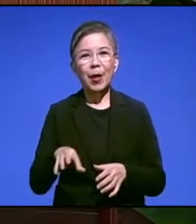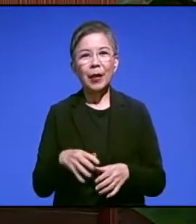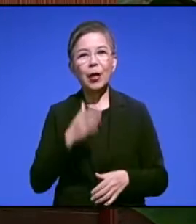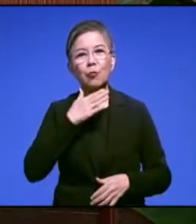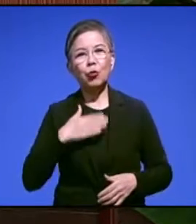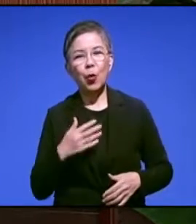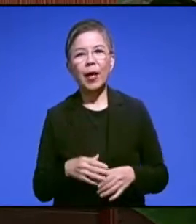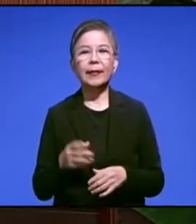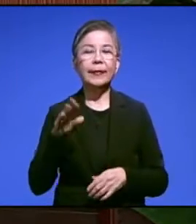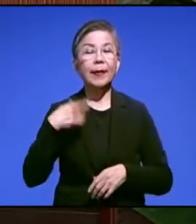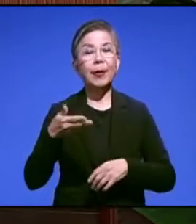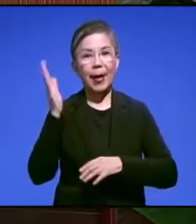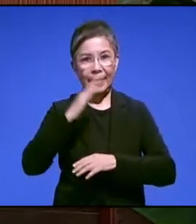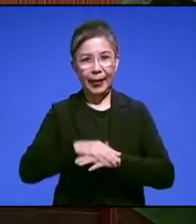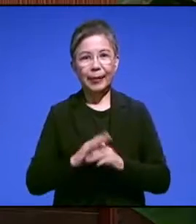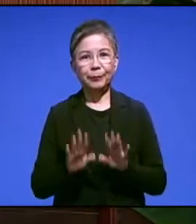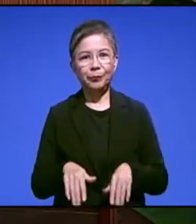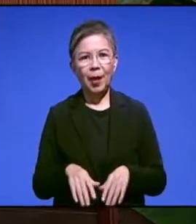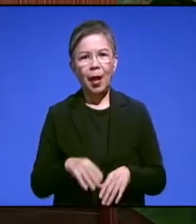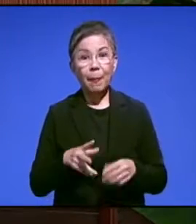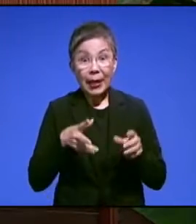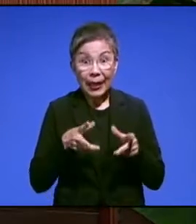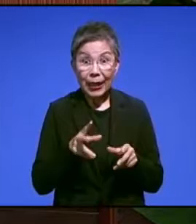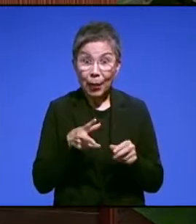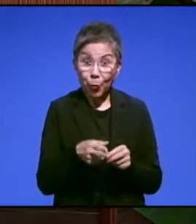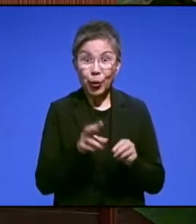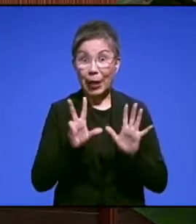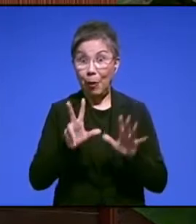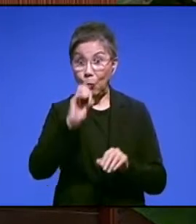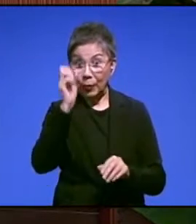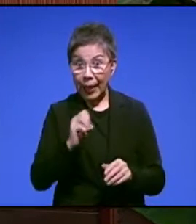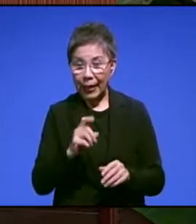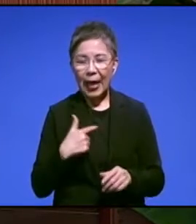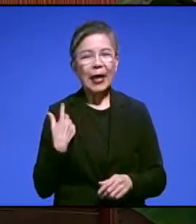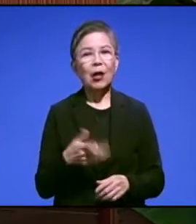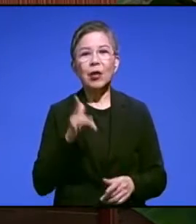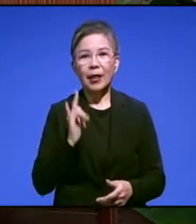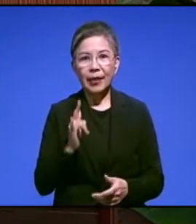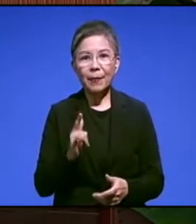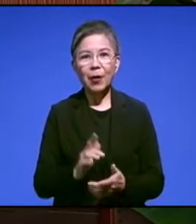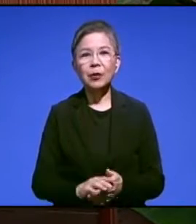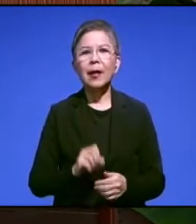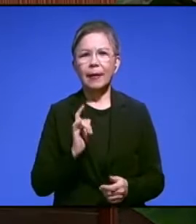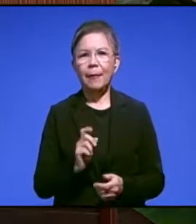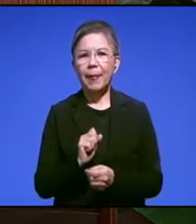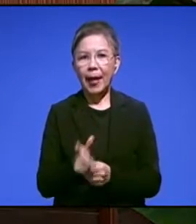kebutuhan sehari-hari lainnya. Nah meskipun banyak potongan harga yang ditawarkan, Pemirsa, kita harus tetap bisa untuk menjadi smart buyer.